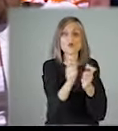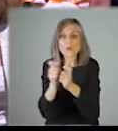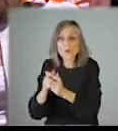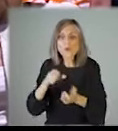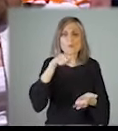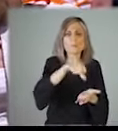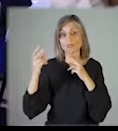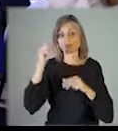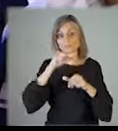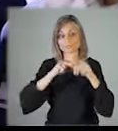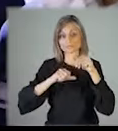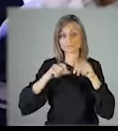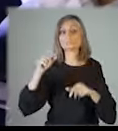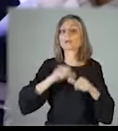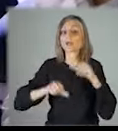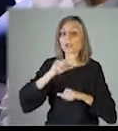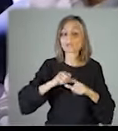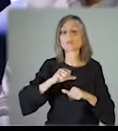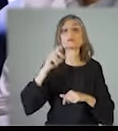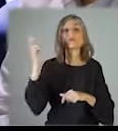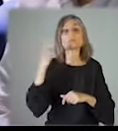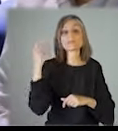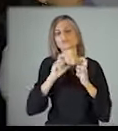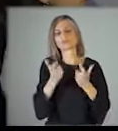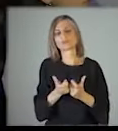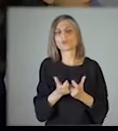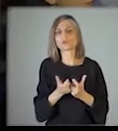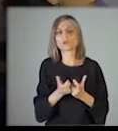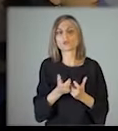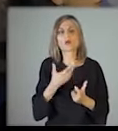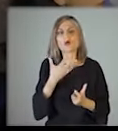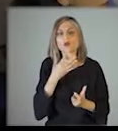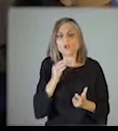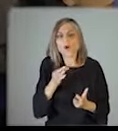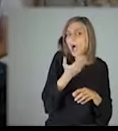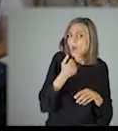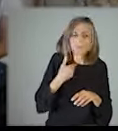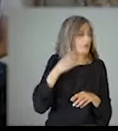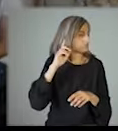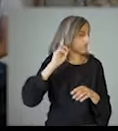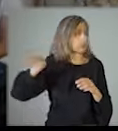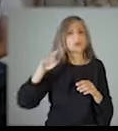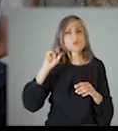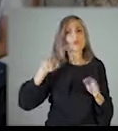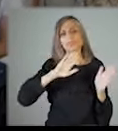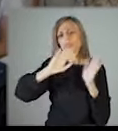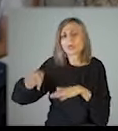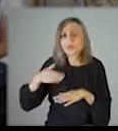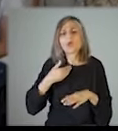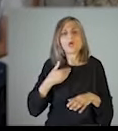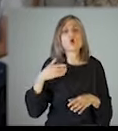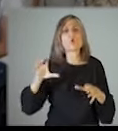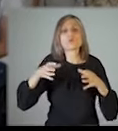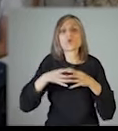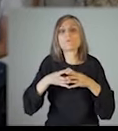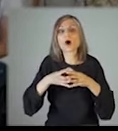η κυβέρνηση με τους πλέον ικανούς, ανεξαρτήτως πολιτικής, ιδεολογικής και κοινωνικής προσέλευσης. Το μέλλον της Κύπρου και η ευημερία του